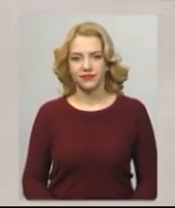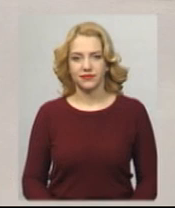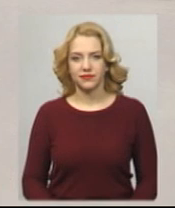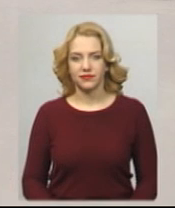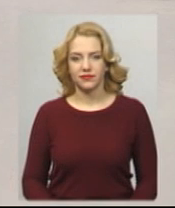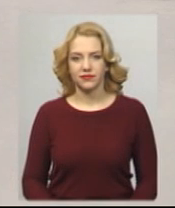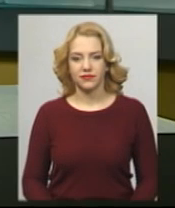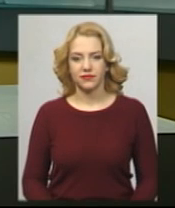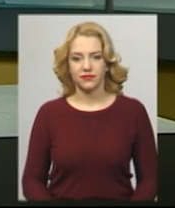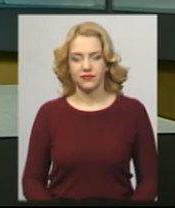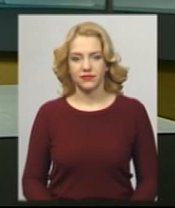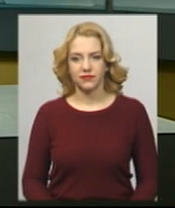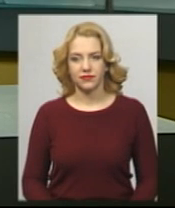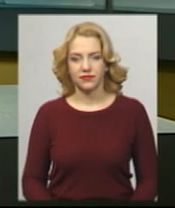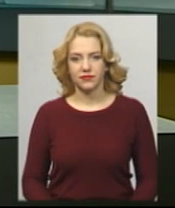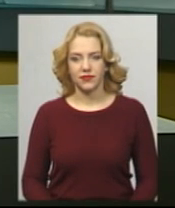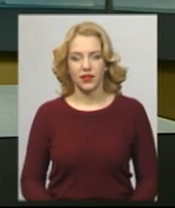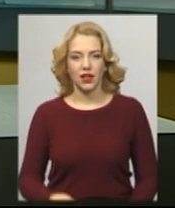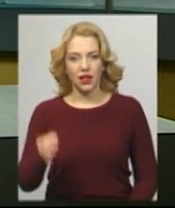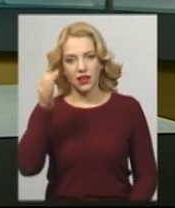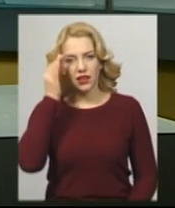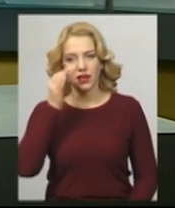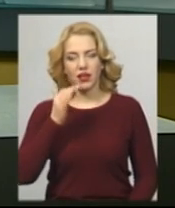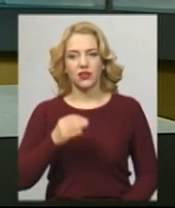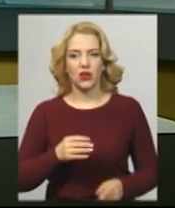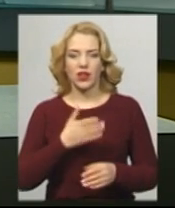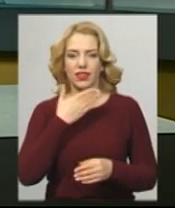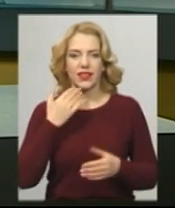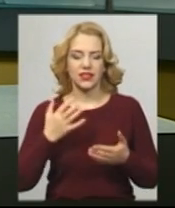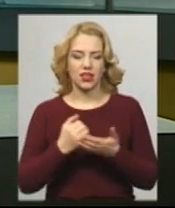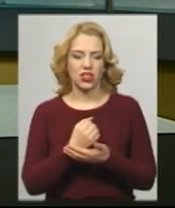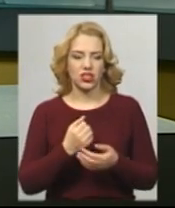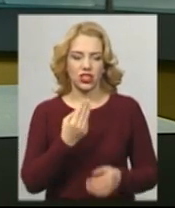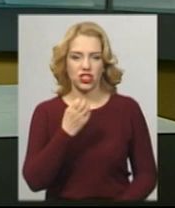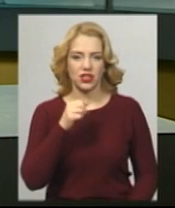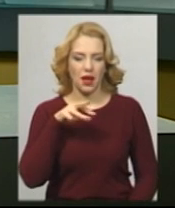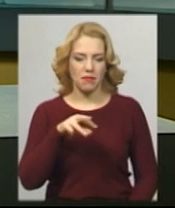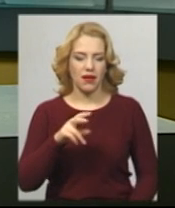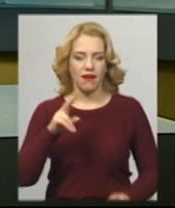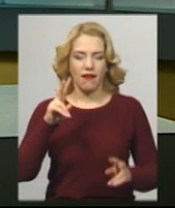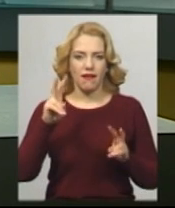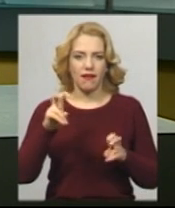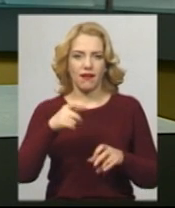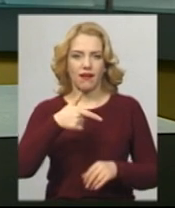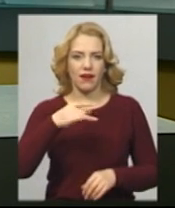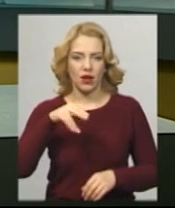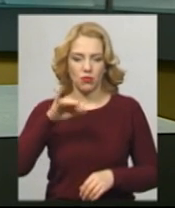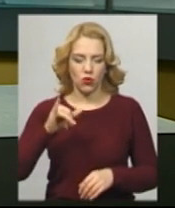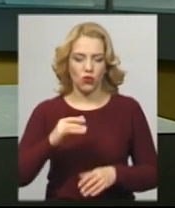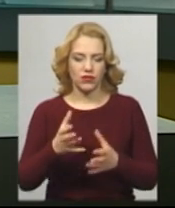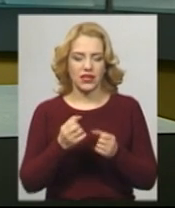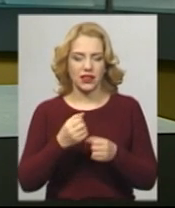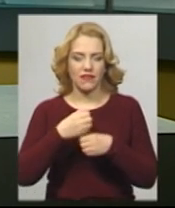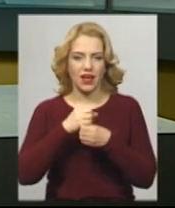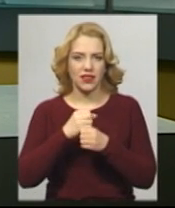Хмельницький. Нагадаю, не знайшли штамів грипу у взятому на дослідження аналізі пацієнтки, яка померла 1